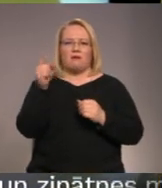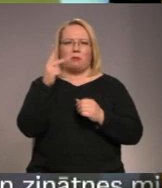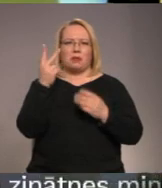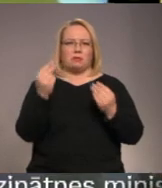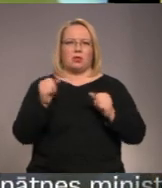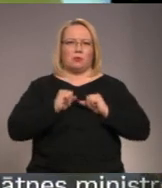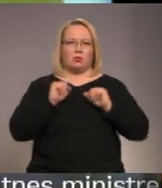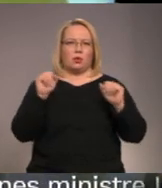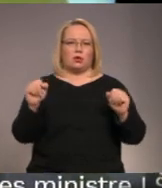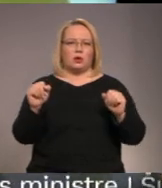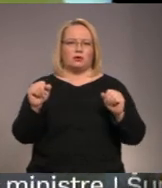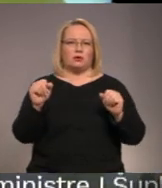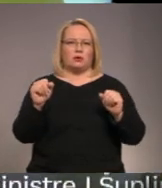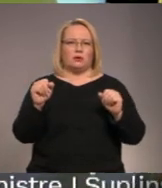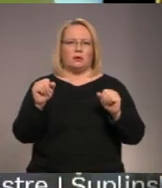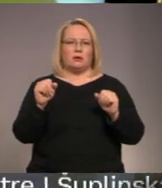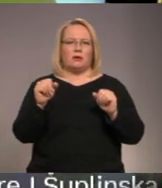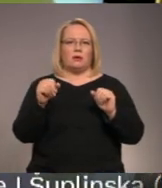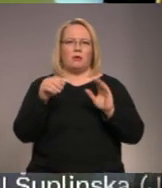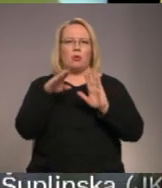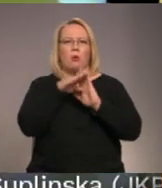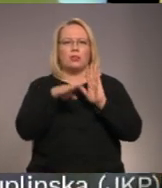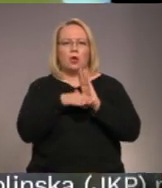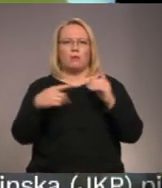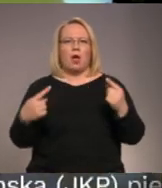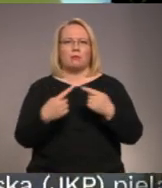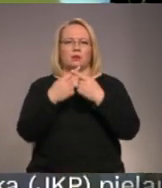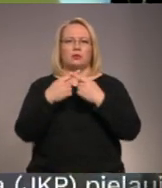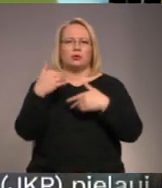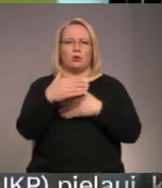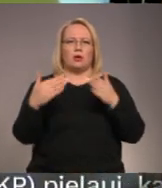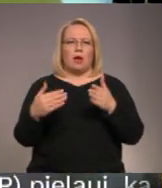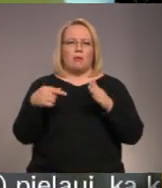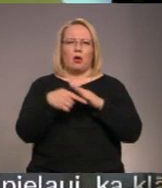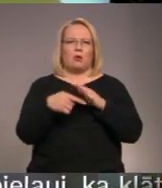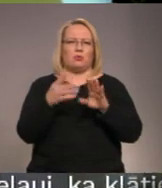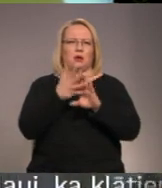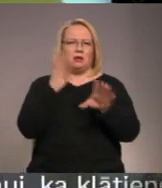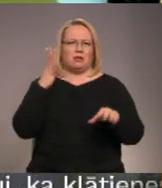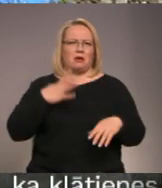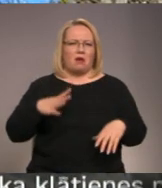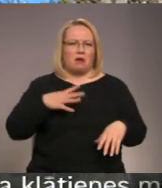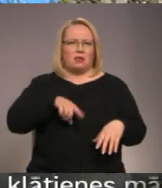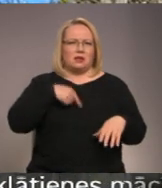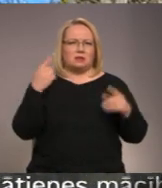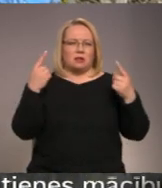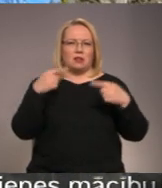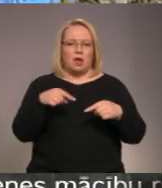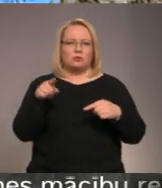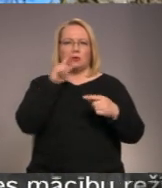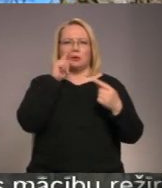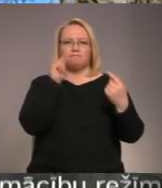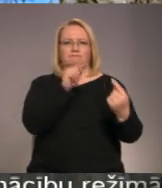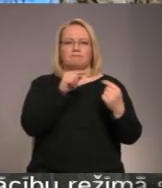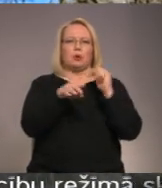teiktu teriloja noteikumiem atpilstošo iepakojumu, tad tur ir jāgaida rindāties, ka nevis laiks. Pret to iebilst